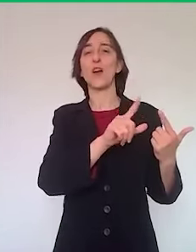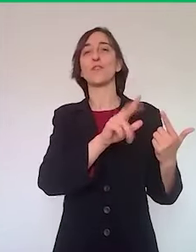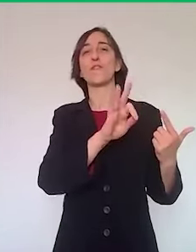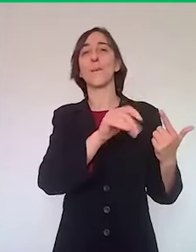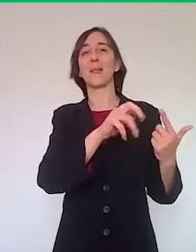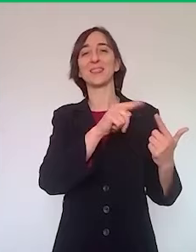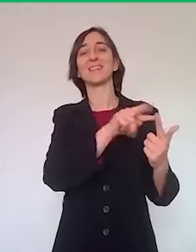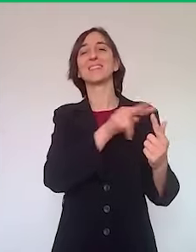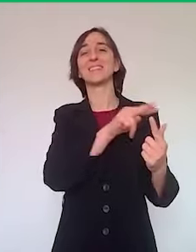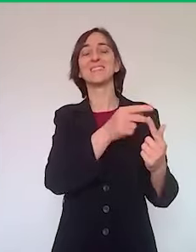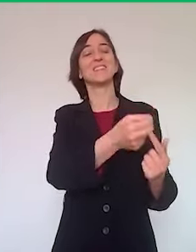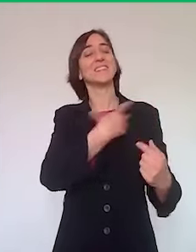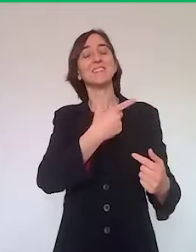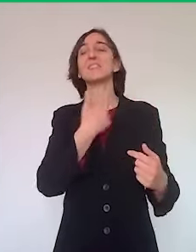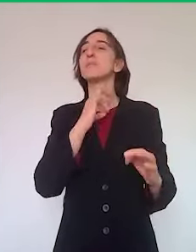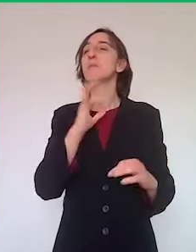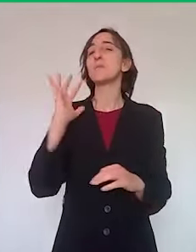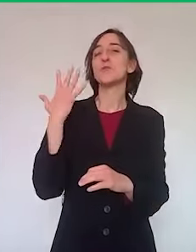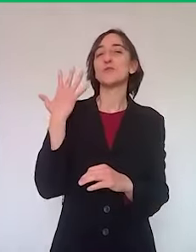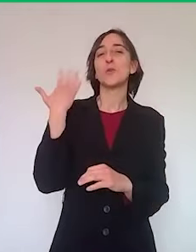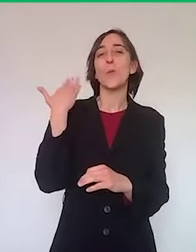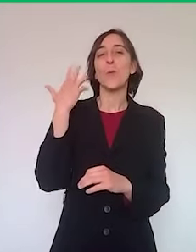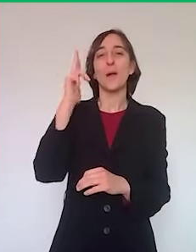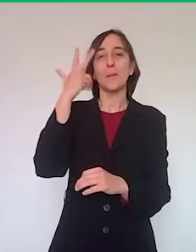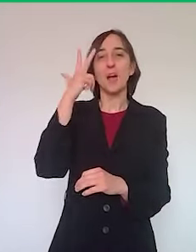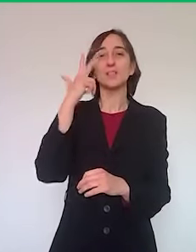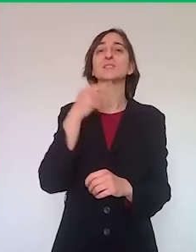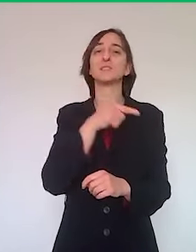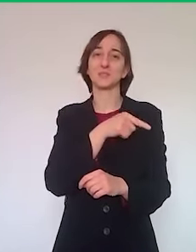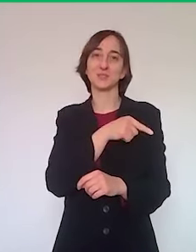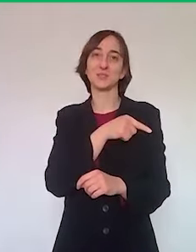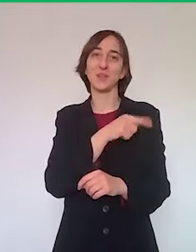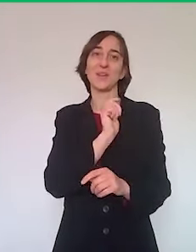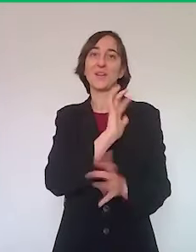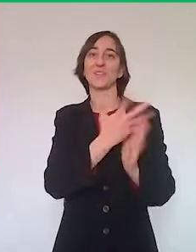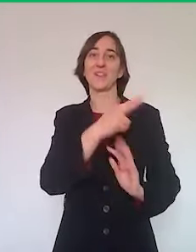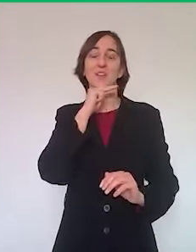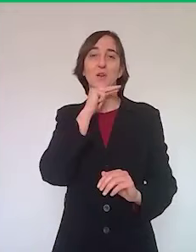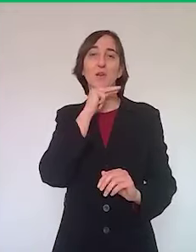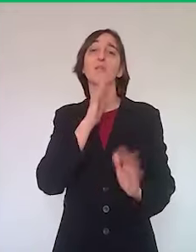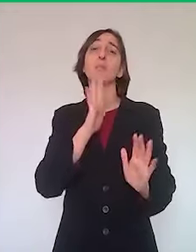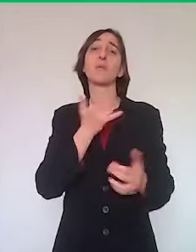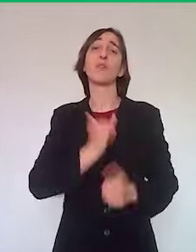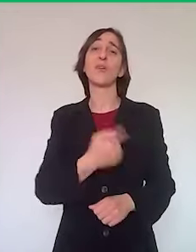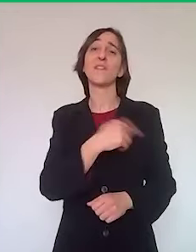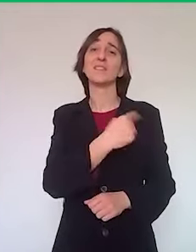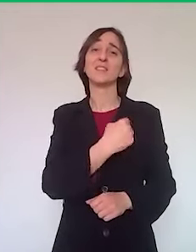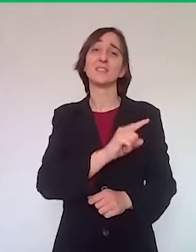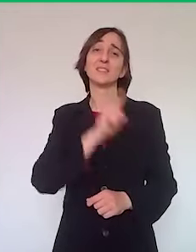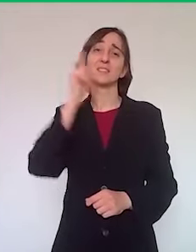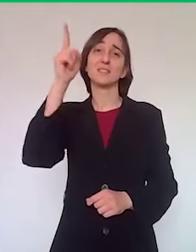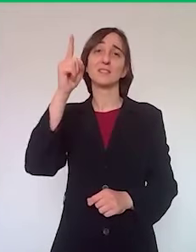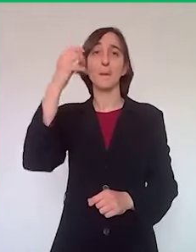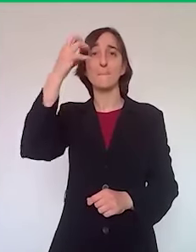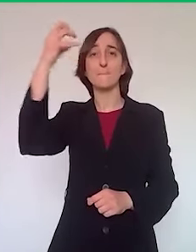di marzo, solo che la loro figlia abita a Monaco di Baviera con il compagno, è là da sola con il compagno e loro non possono